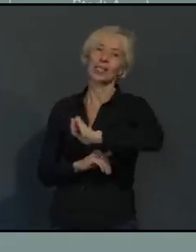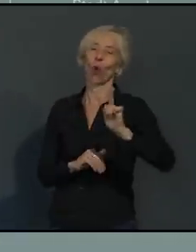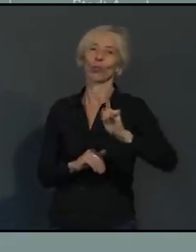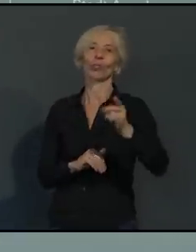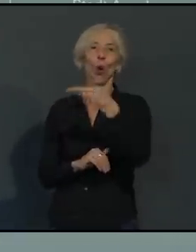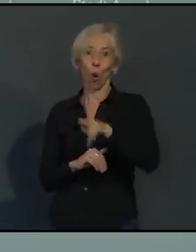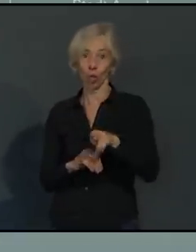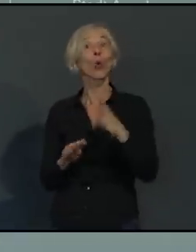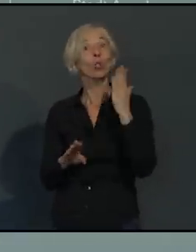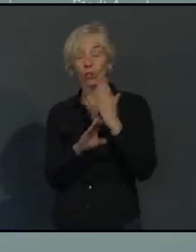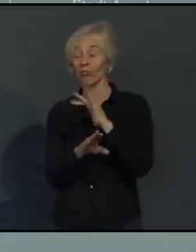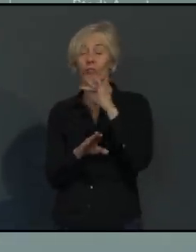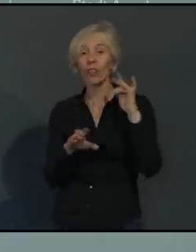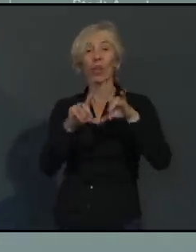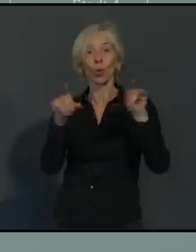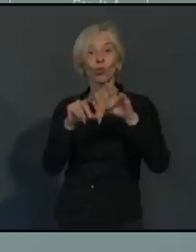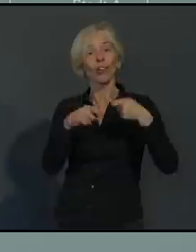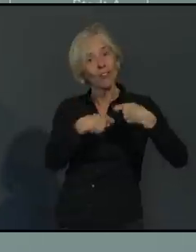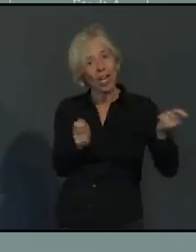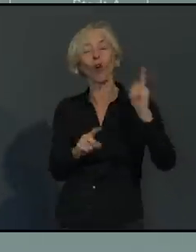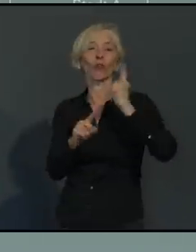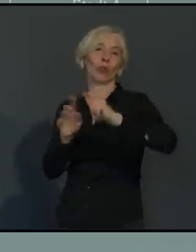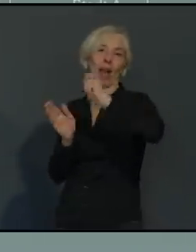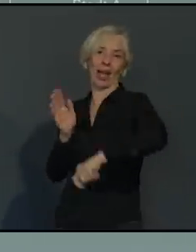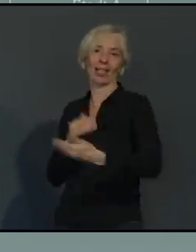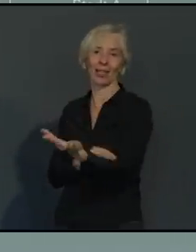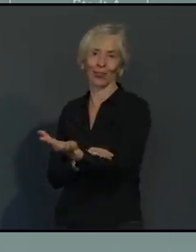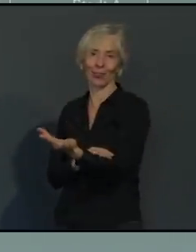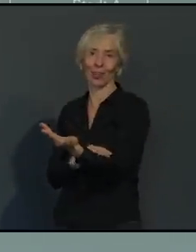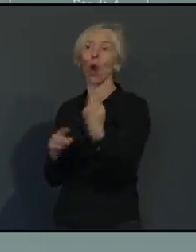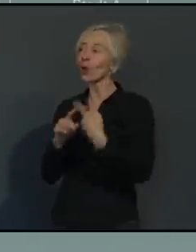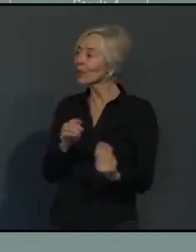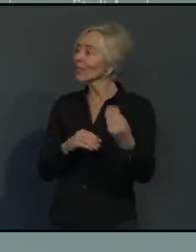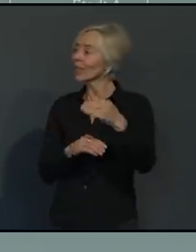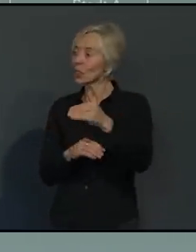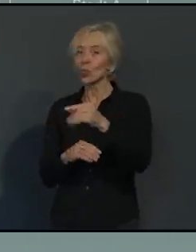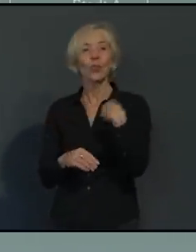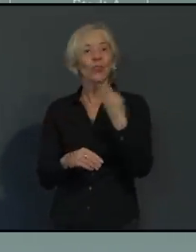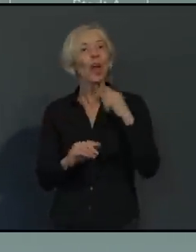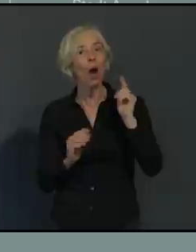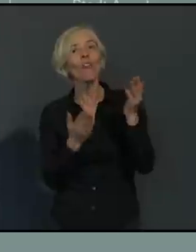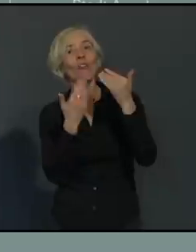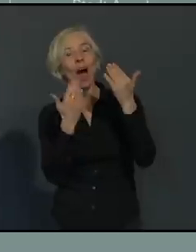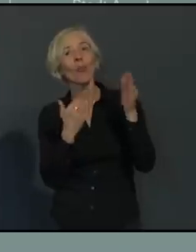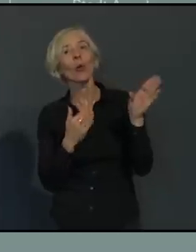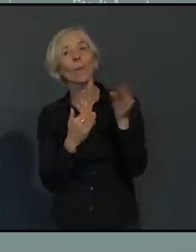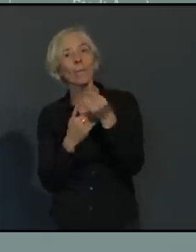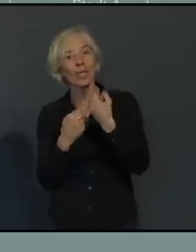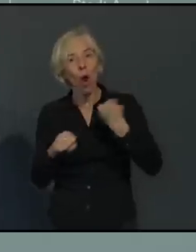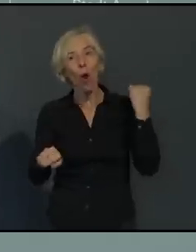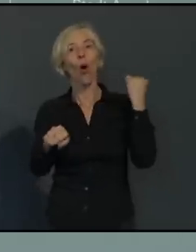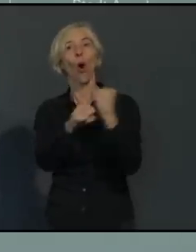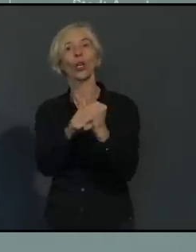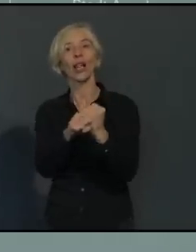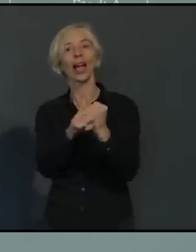große Werbung machen, unter anderem für unseren Online-Adventskalender. Damit wird auch die Vielfalt der Einkaufsmöglichkeiten